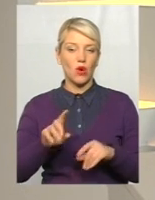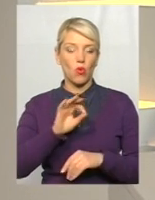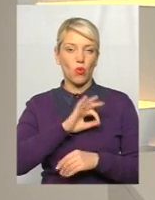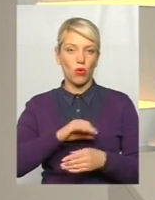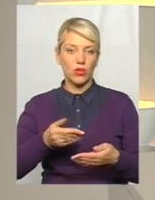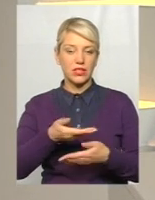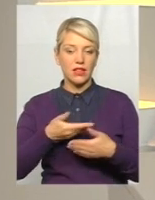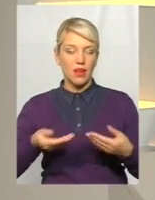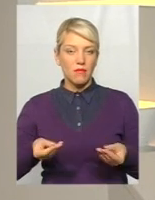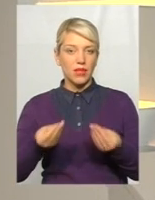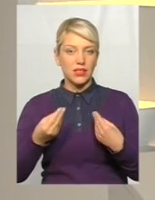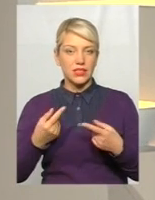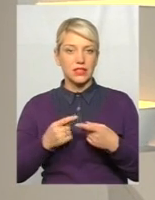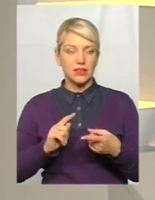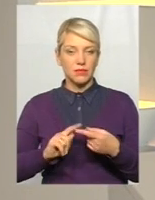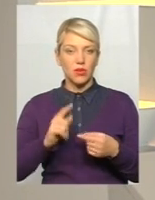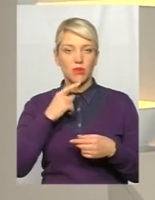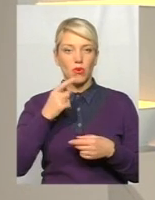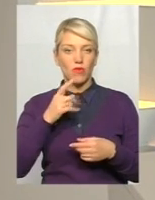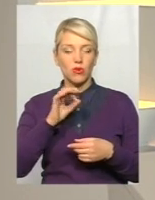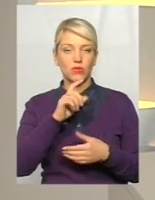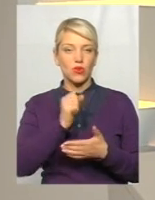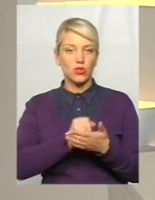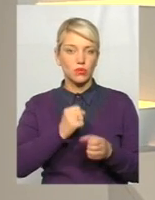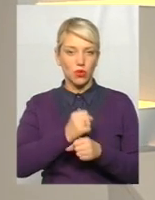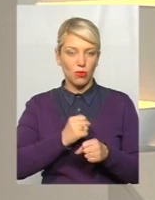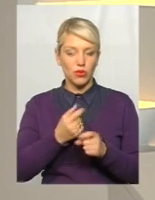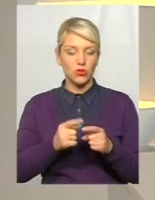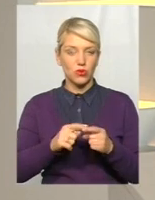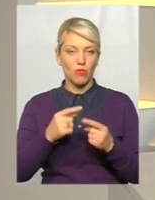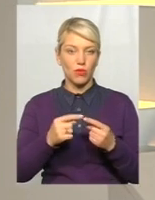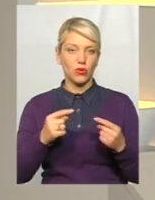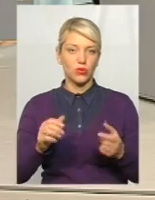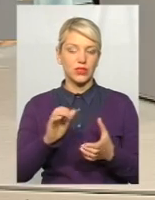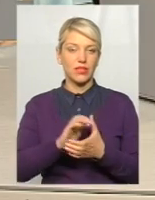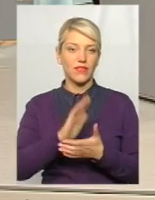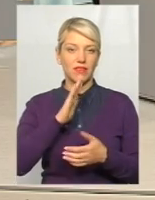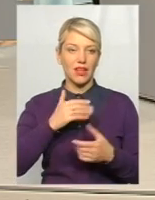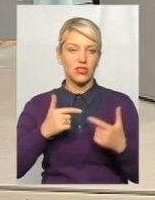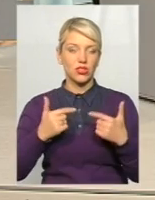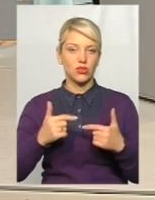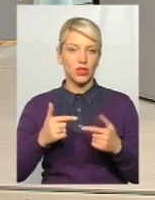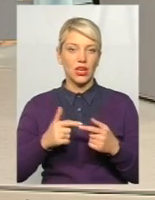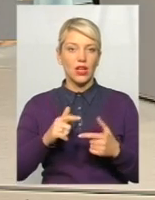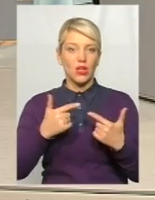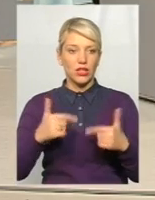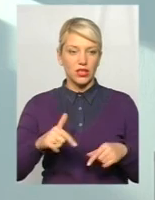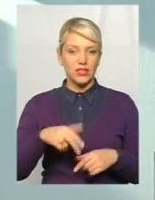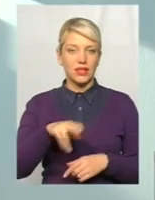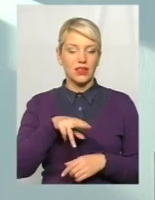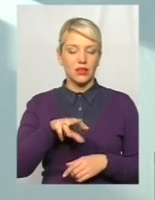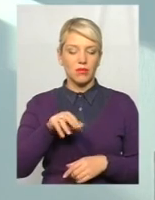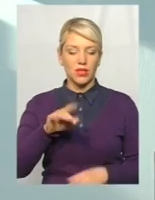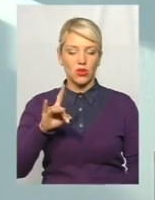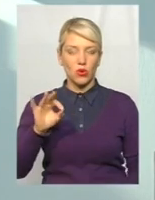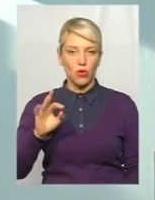принесе? Ми запитуємо сьогодні у одного з розробників цього продукту. Отож, знайомтесь, в нашій студії Дмитро Борисов. Доброго дня. Доброго дня.